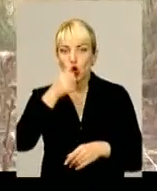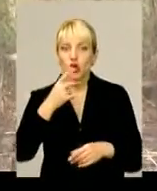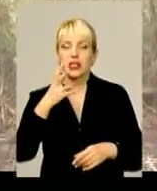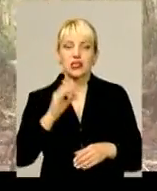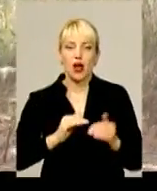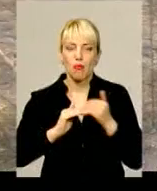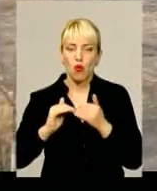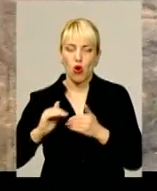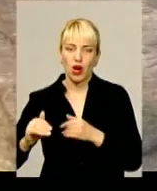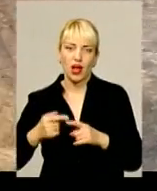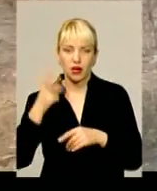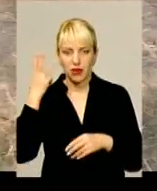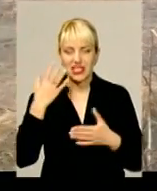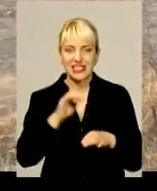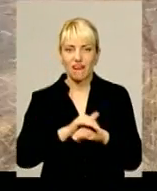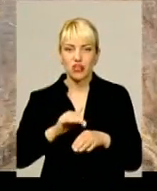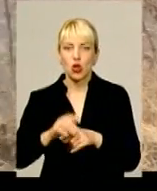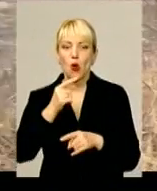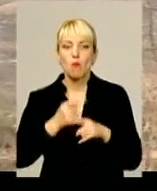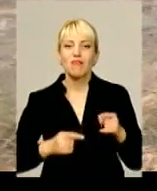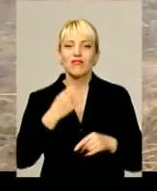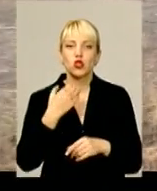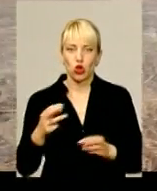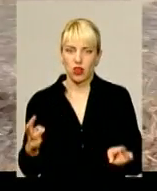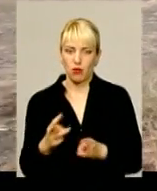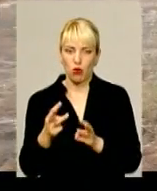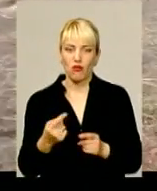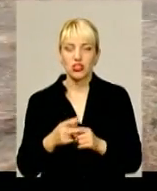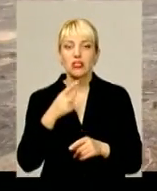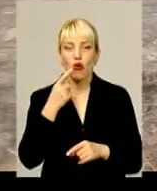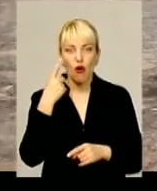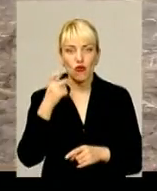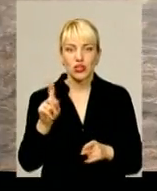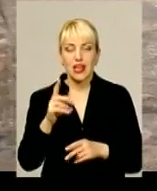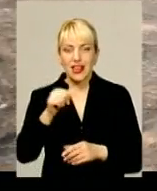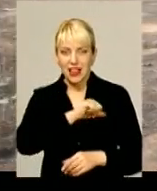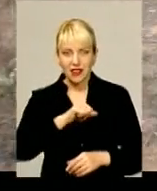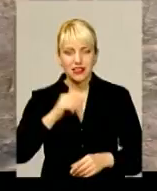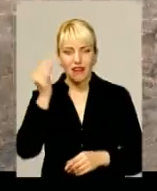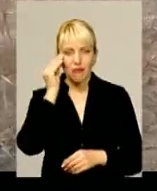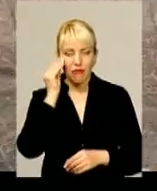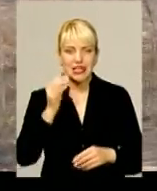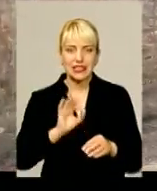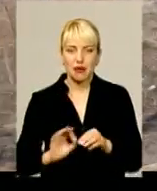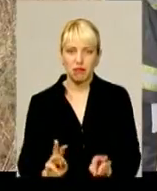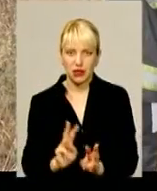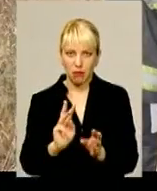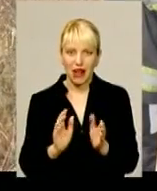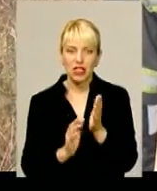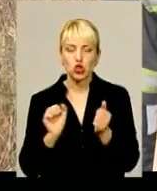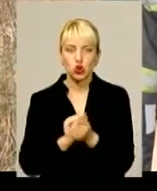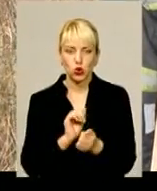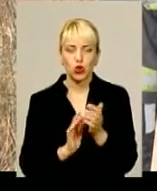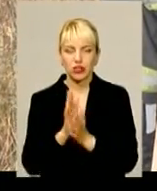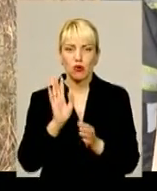Хмельниччини зафіксовано уже пів сотні пожеж. Рятувальники наголошують, за навмисний підпал з терні чи сміття зловмиснику світить штраф. І